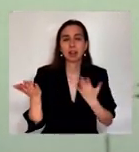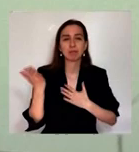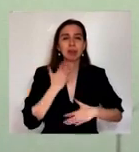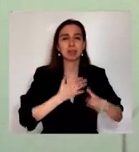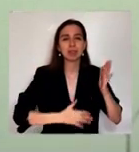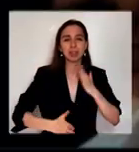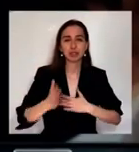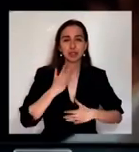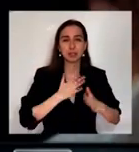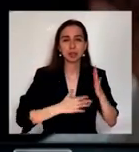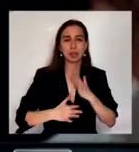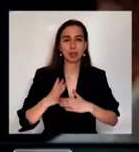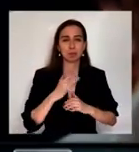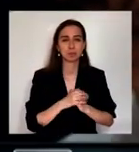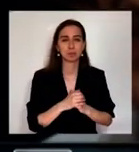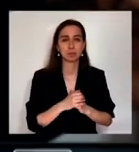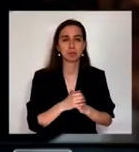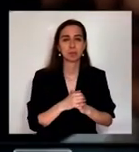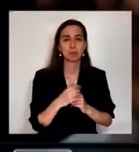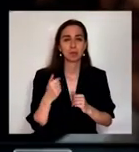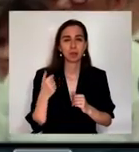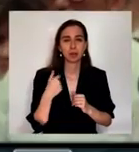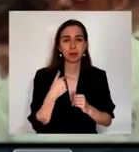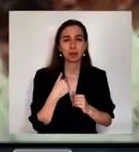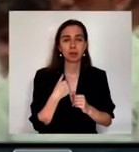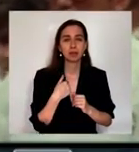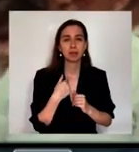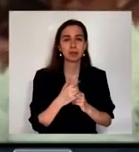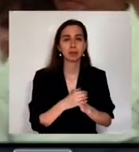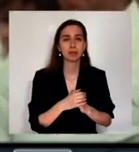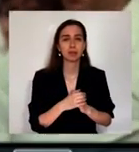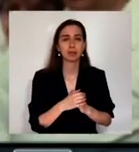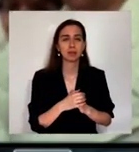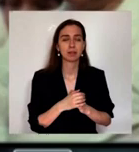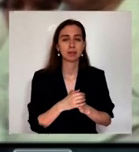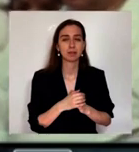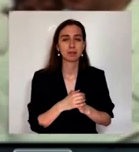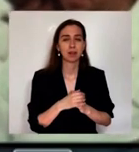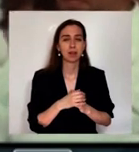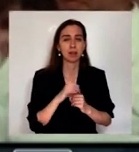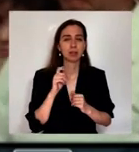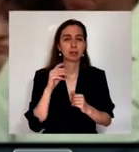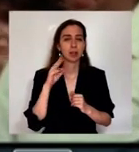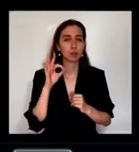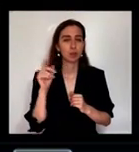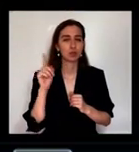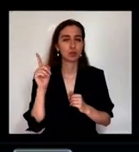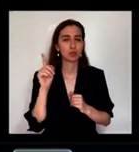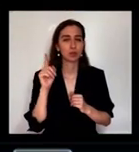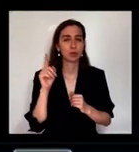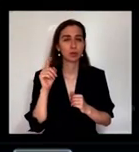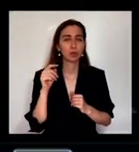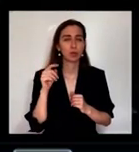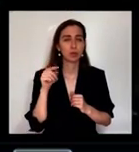шандармской кастой, я был бы схлестан и распят за то, что в руках